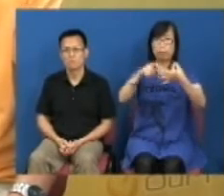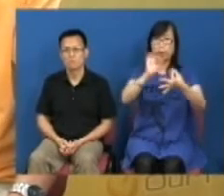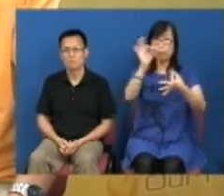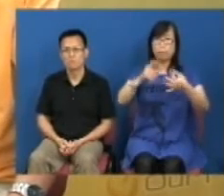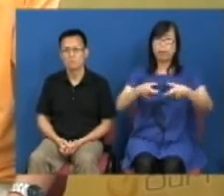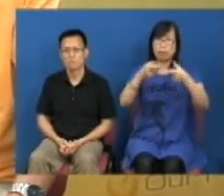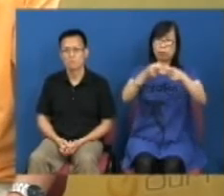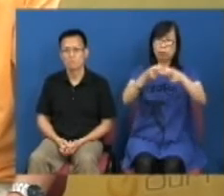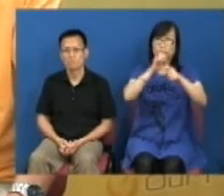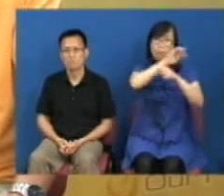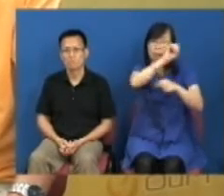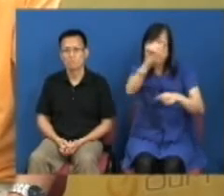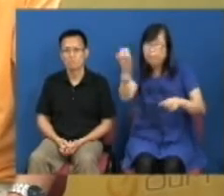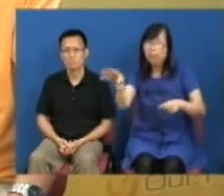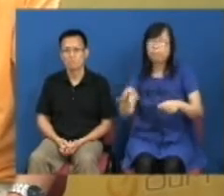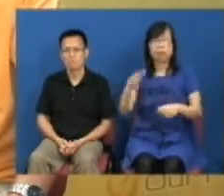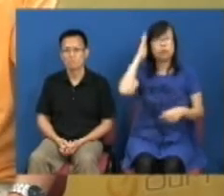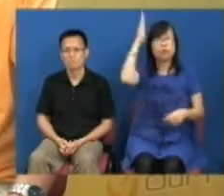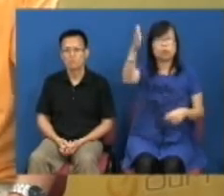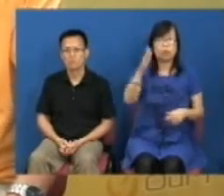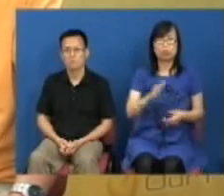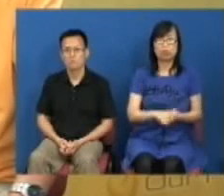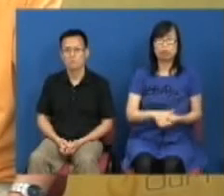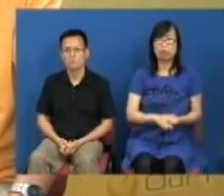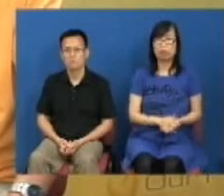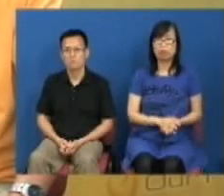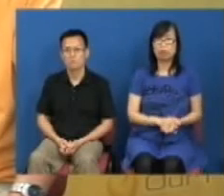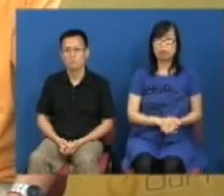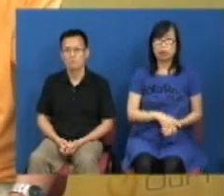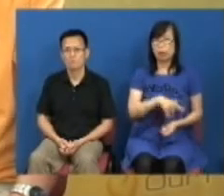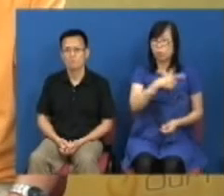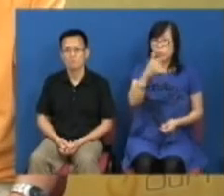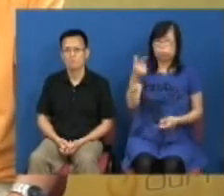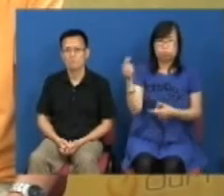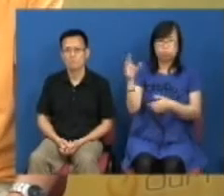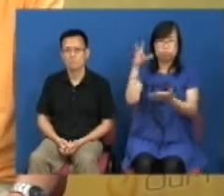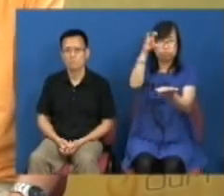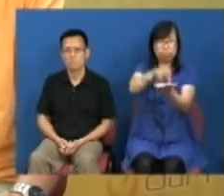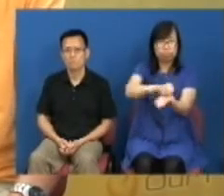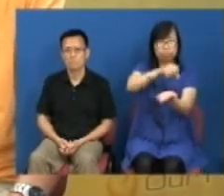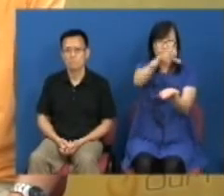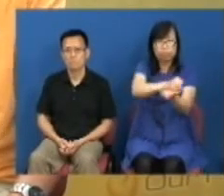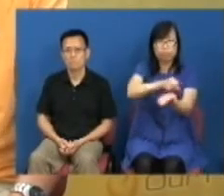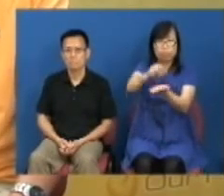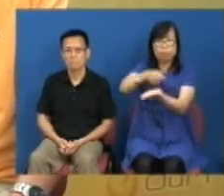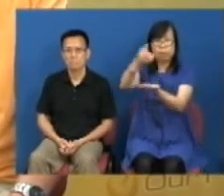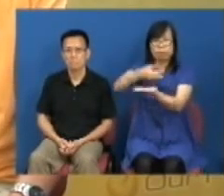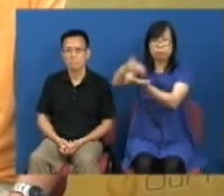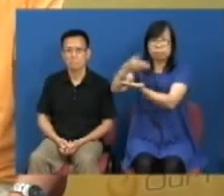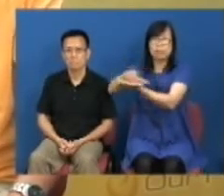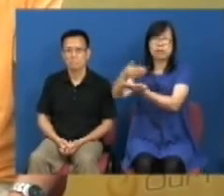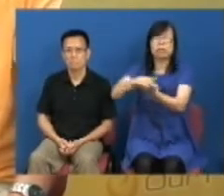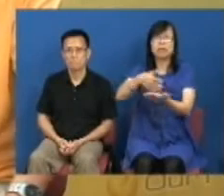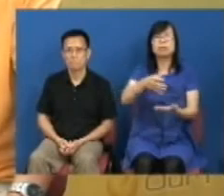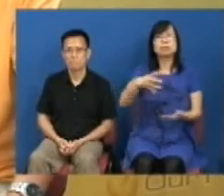询的一种立法的话日后其他很多会不断剥夺我们不同不同范畴自由的